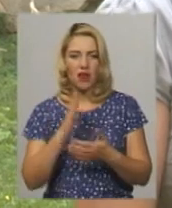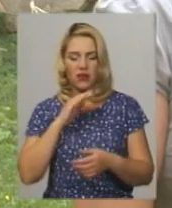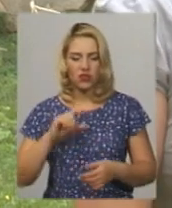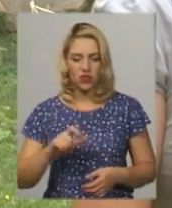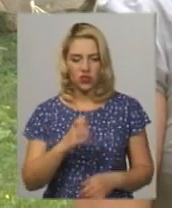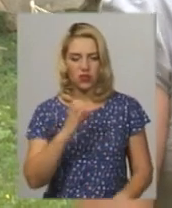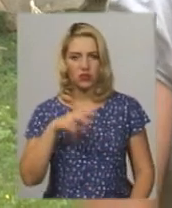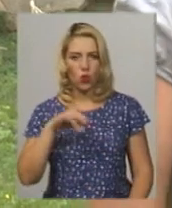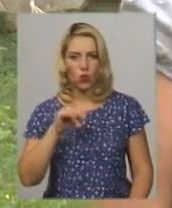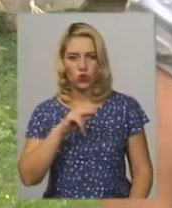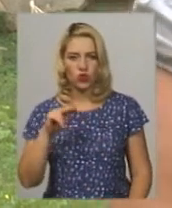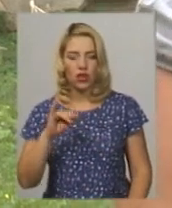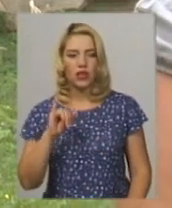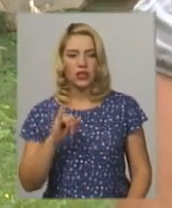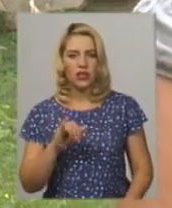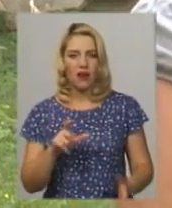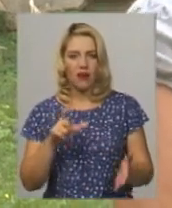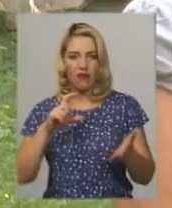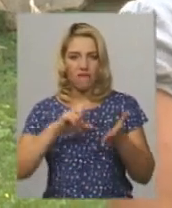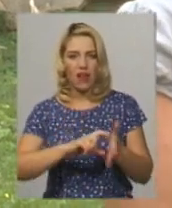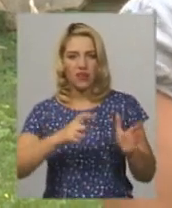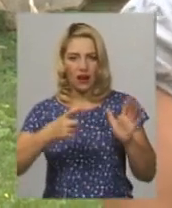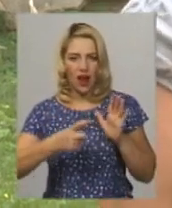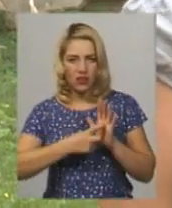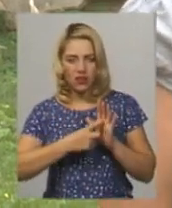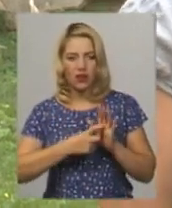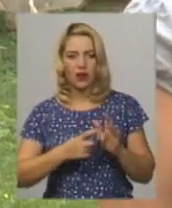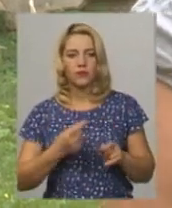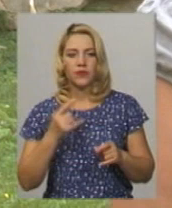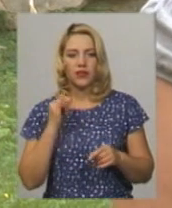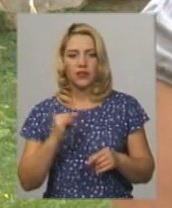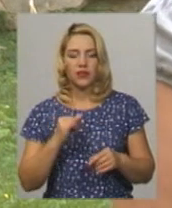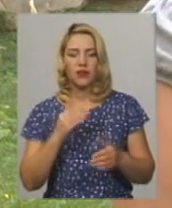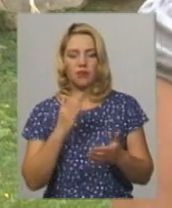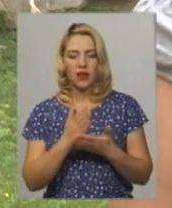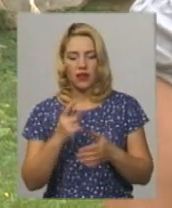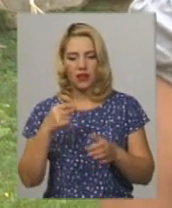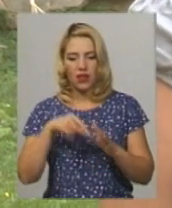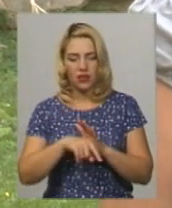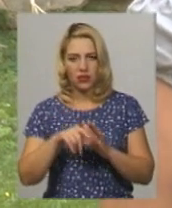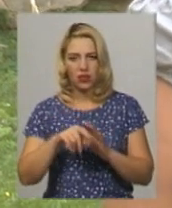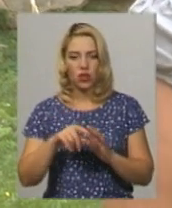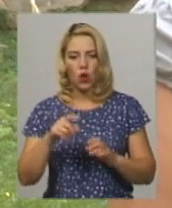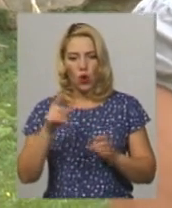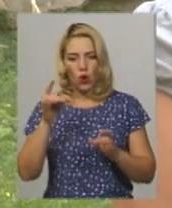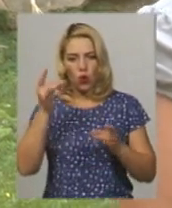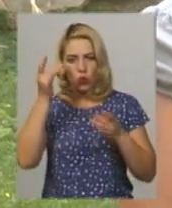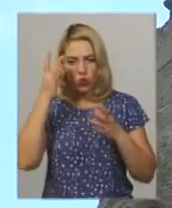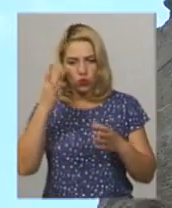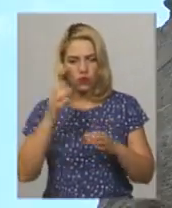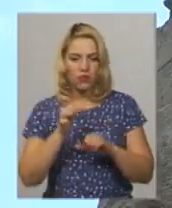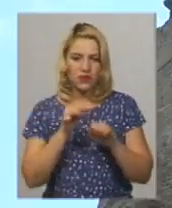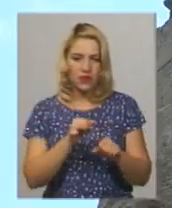і квадратна, мала не лише культове призначення, але мала лише оборонне